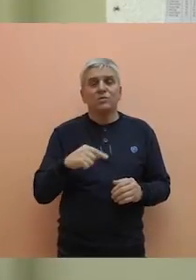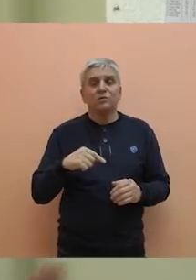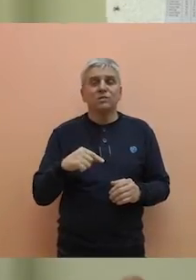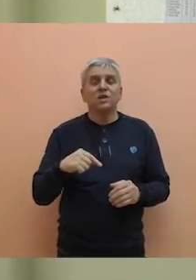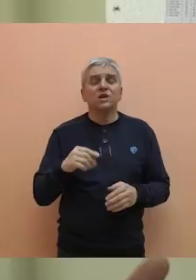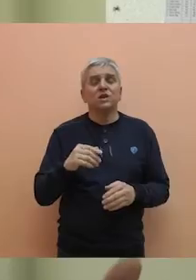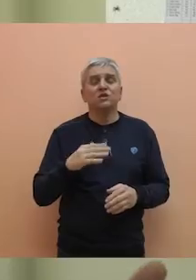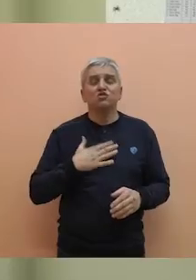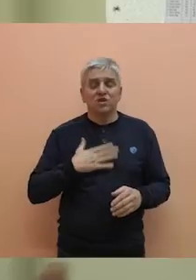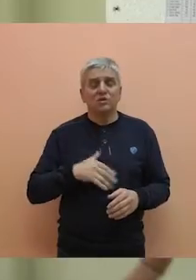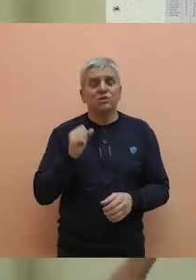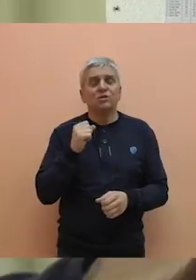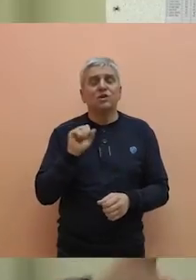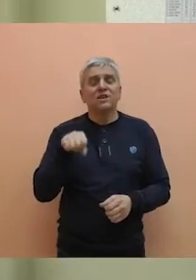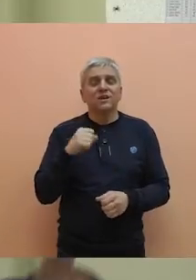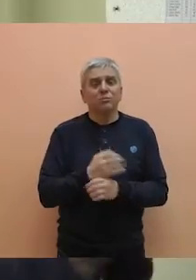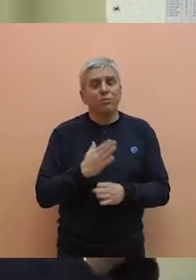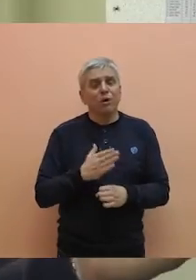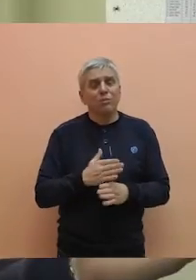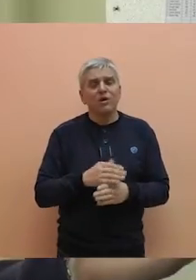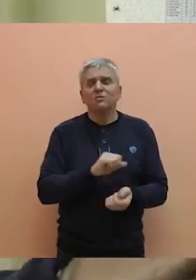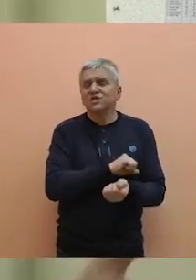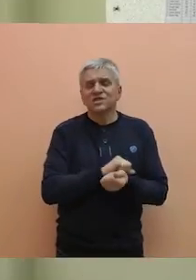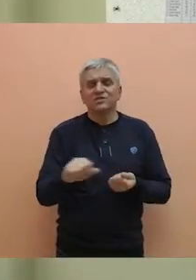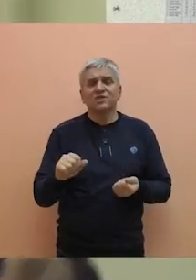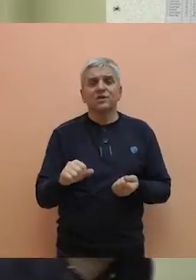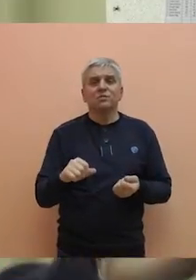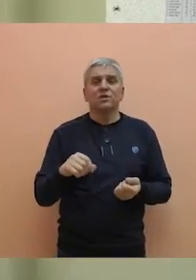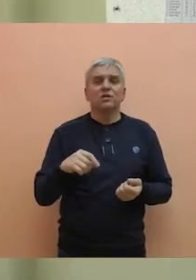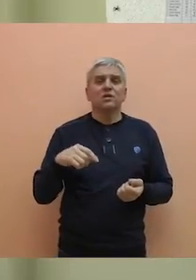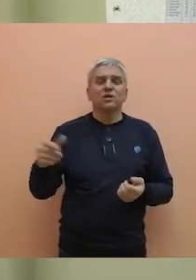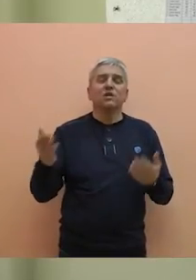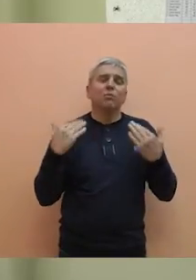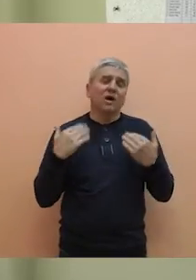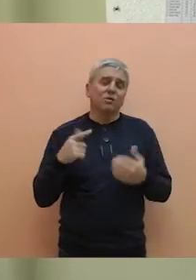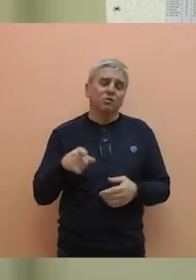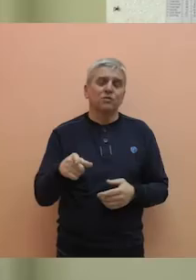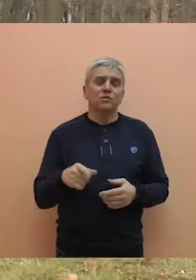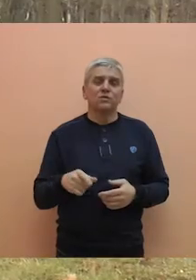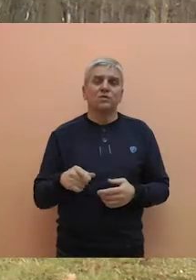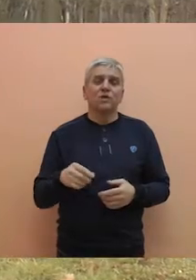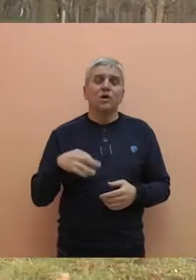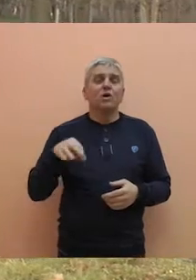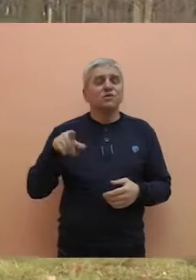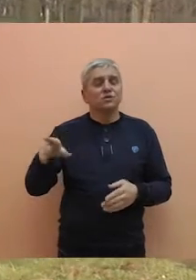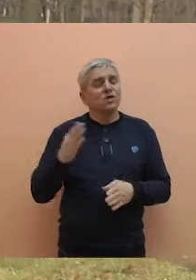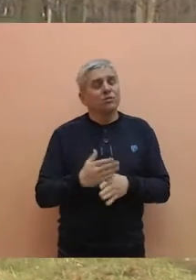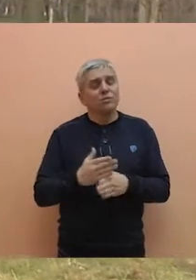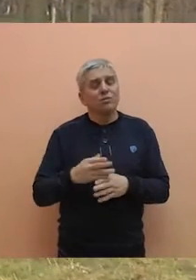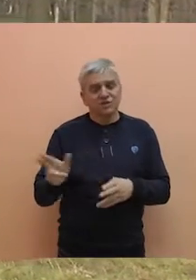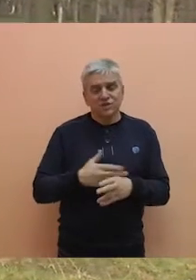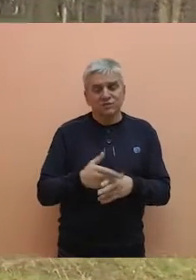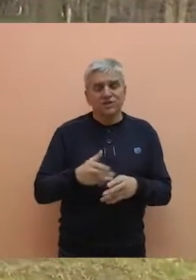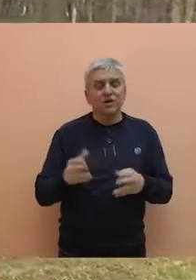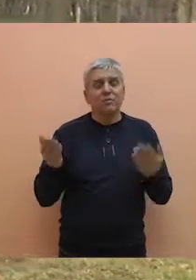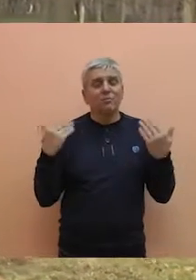pomognemo i da pomažemo svima, a pogotovo u Goranskom rasadniku. Osim pomoći u uređenju